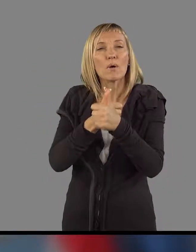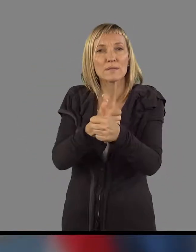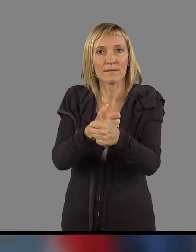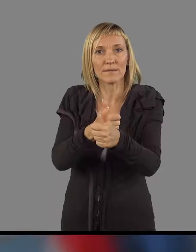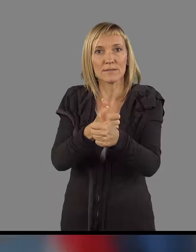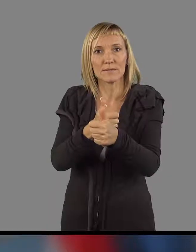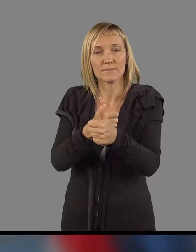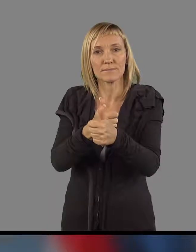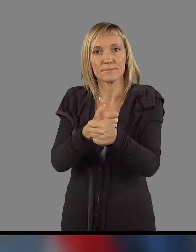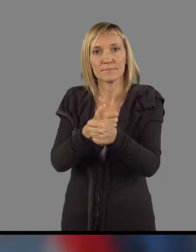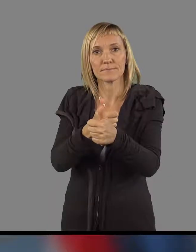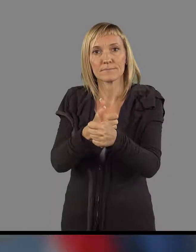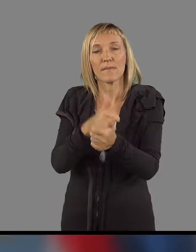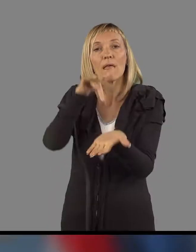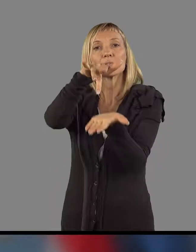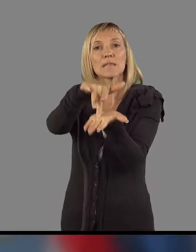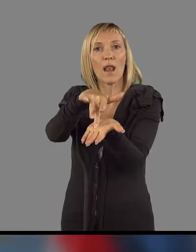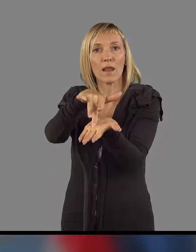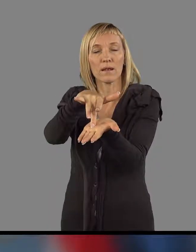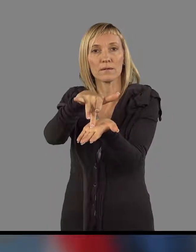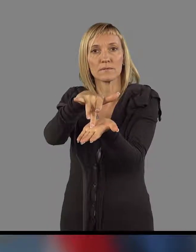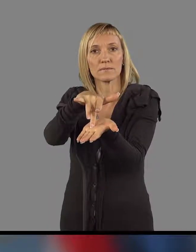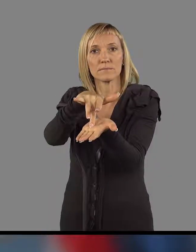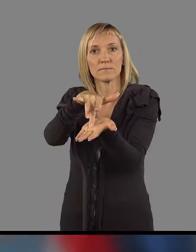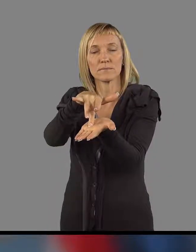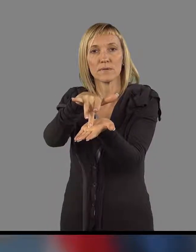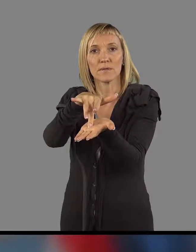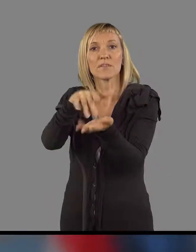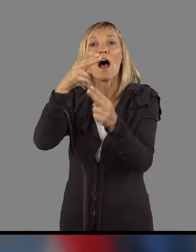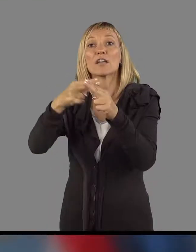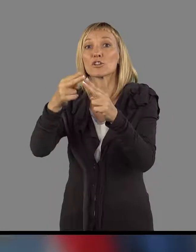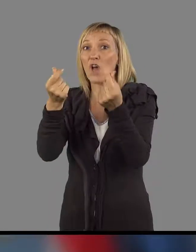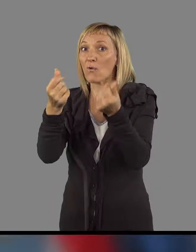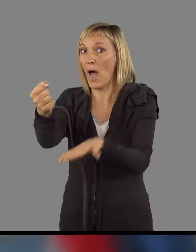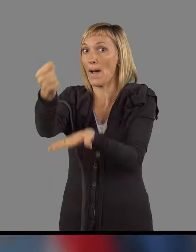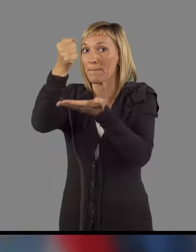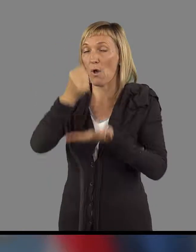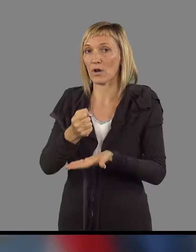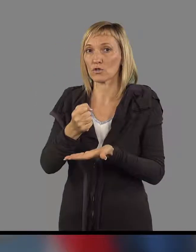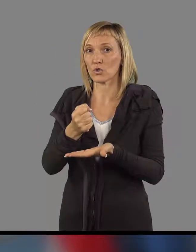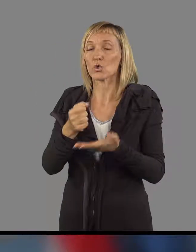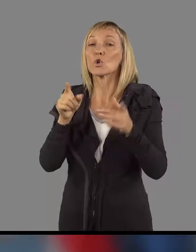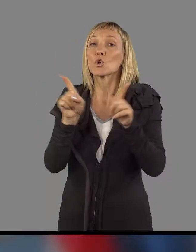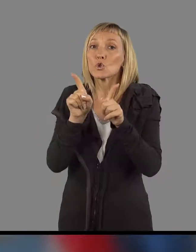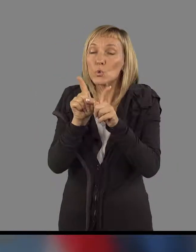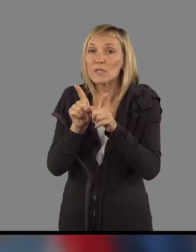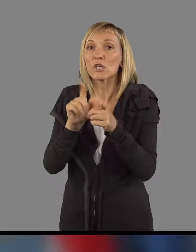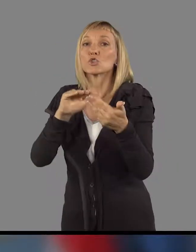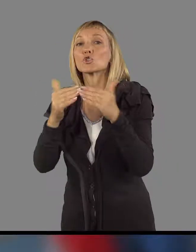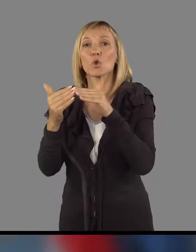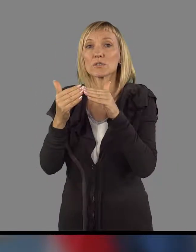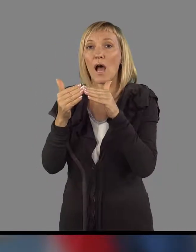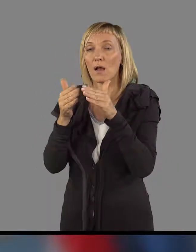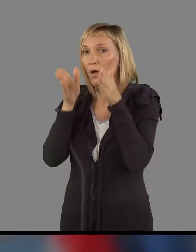cilje, da je proračun hkrati tudi socialno